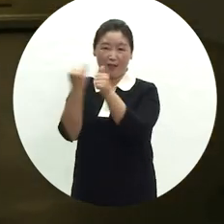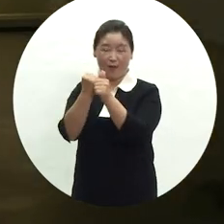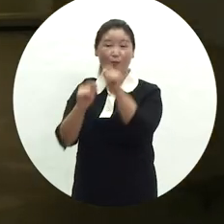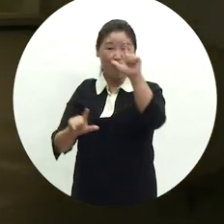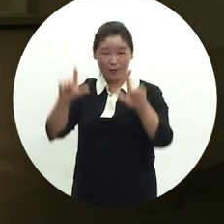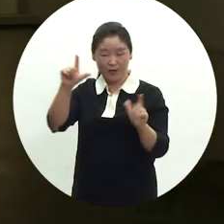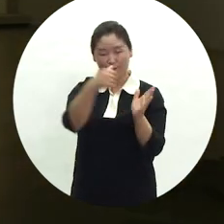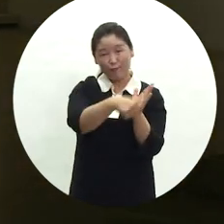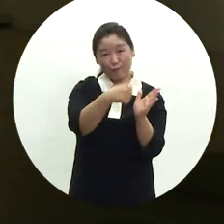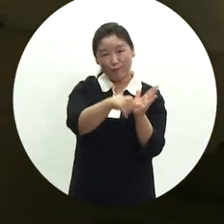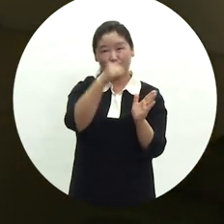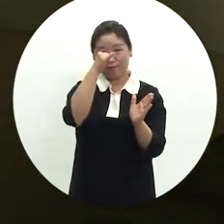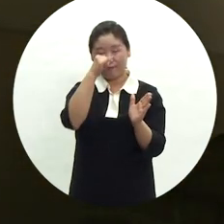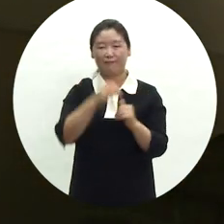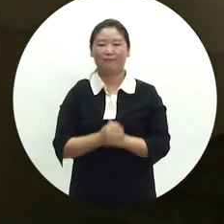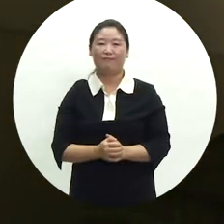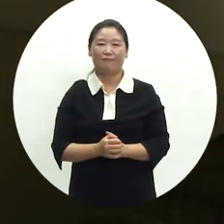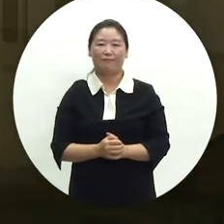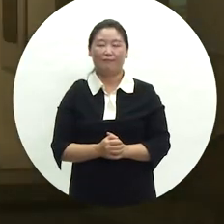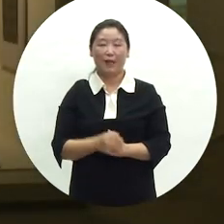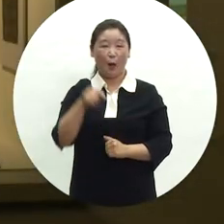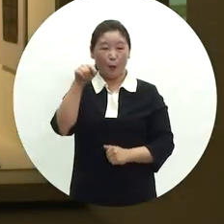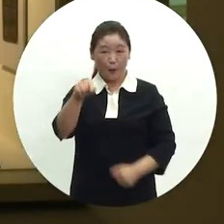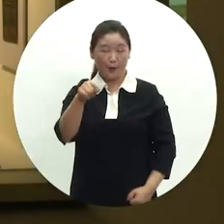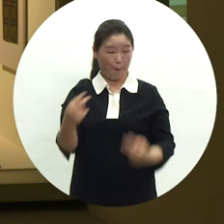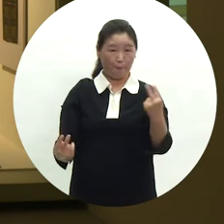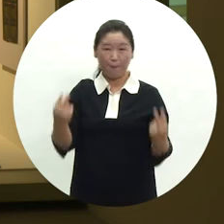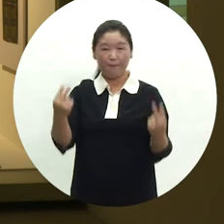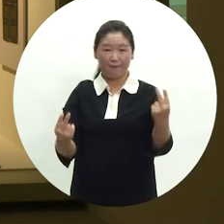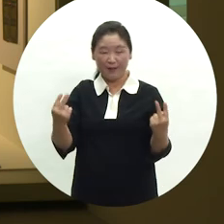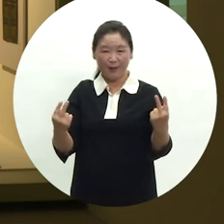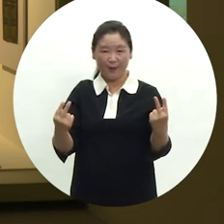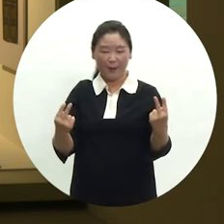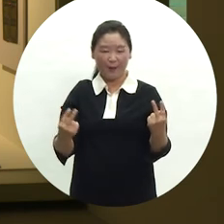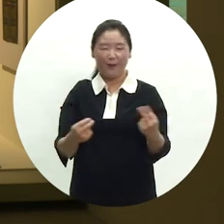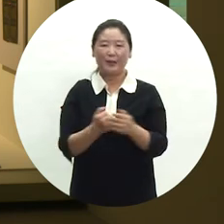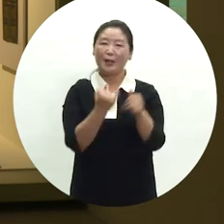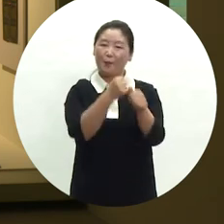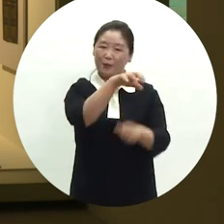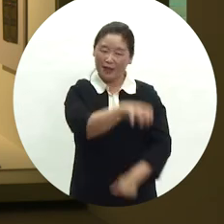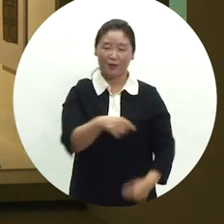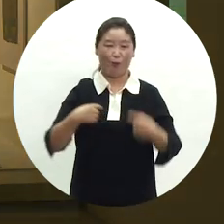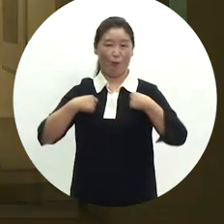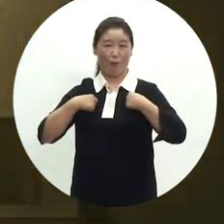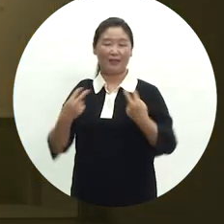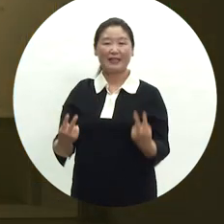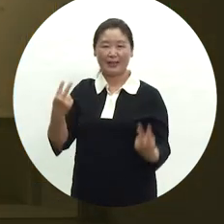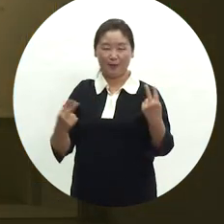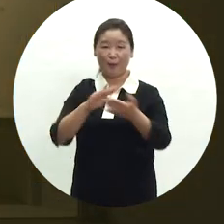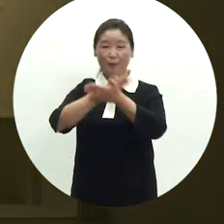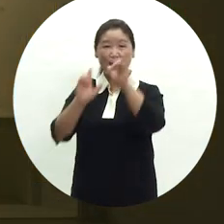전시품이 진열되어 있어서 혼례 절차를 비교하여 혼례 장소와 혼례복 등의 비교 및